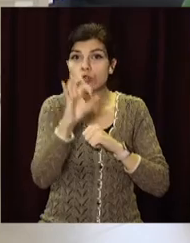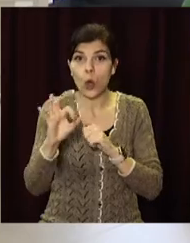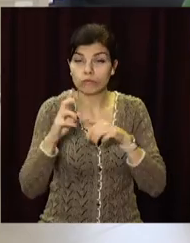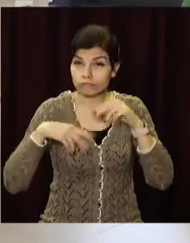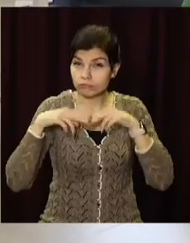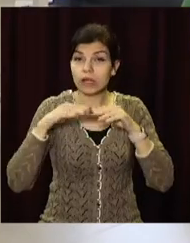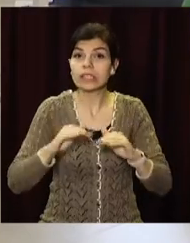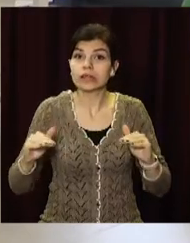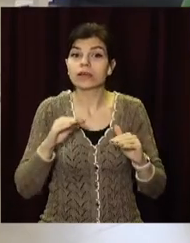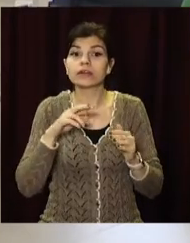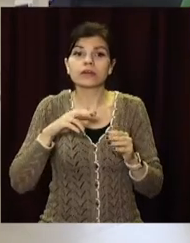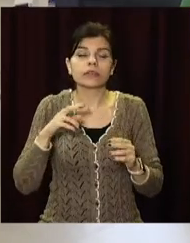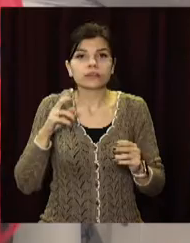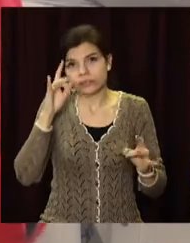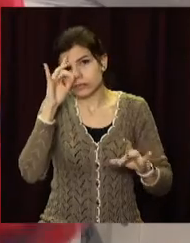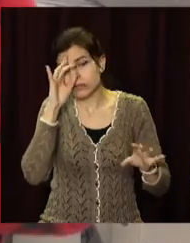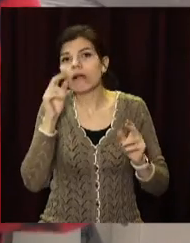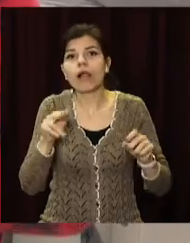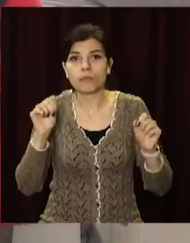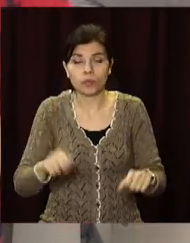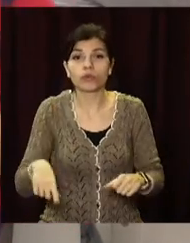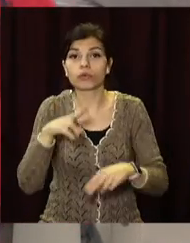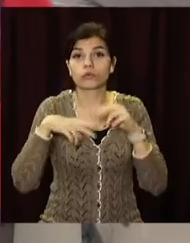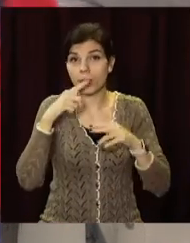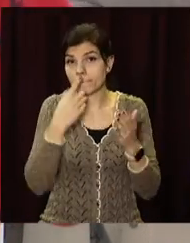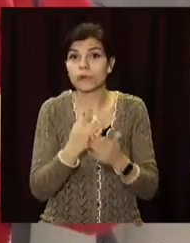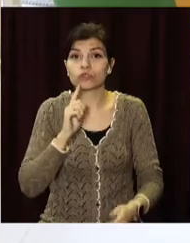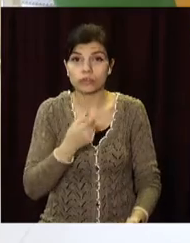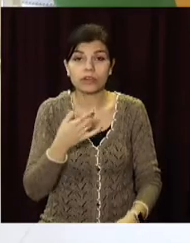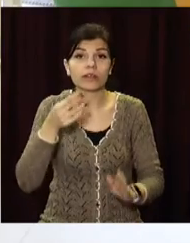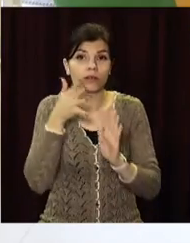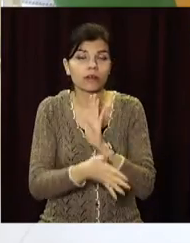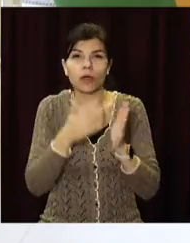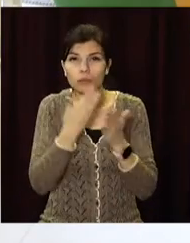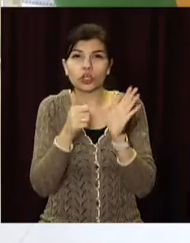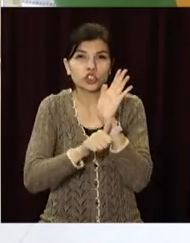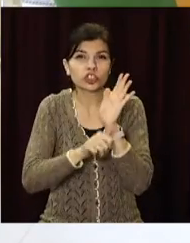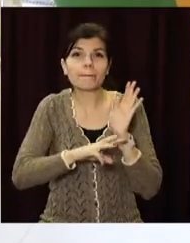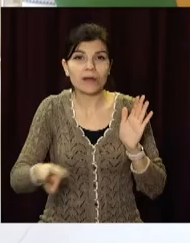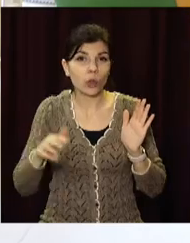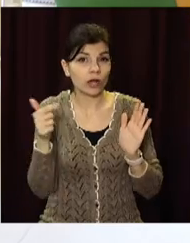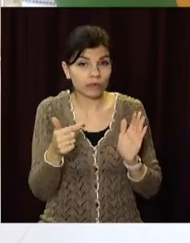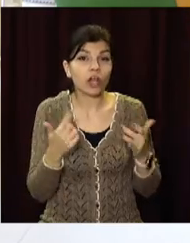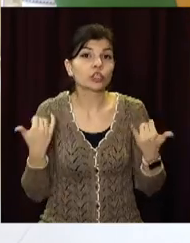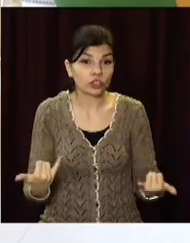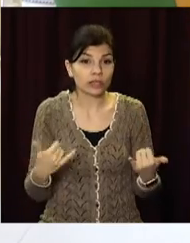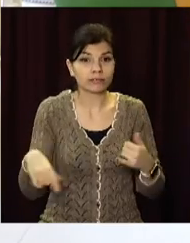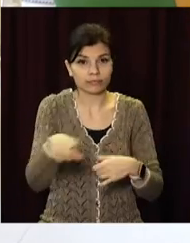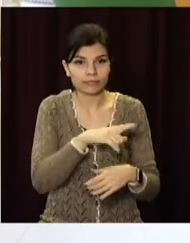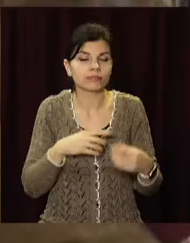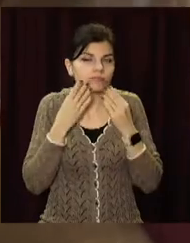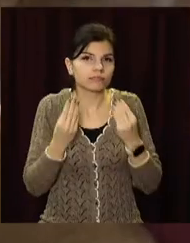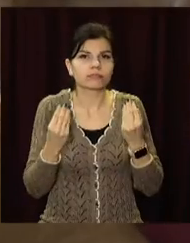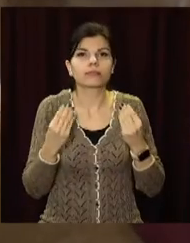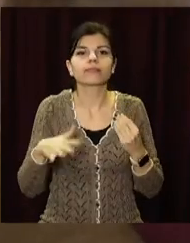До цього батьки з дітьми викручувалися як могли. Будували його майже рік і витратили практично 60 мільйонів гривень. Зараз у затишному та